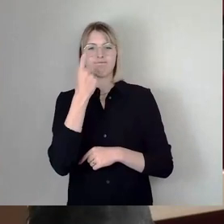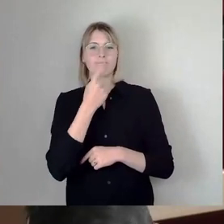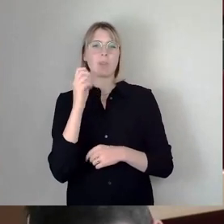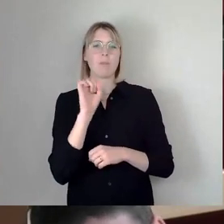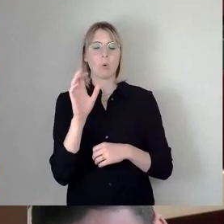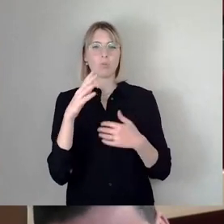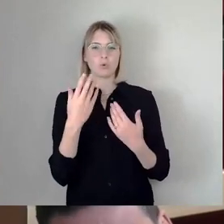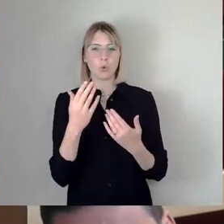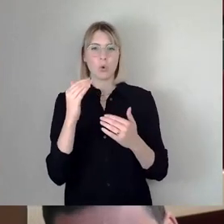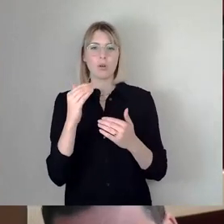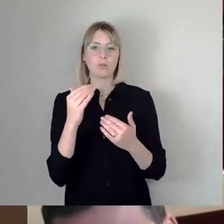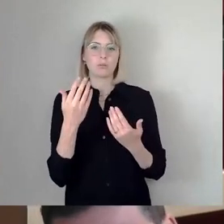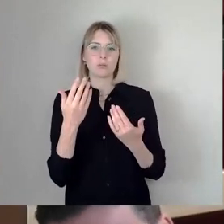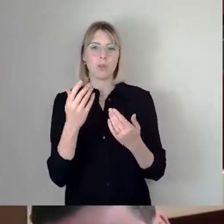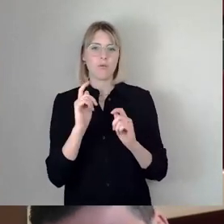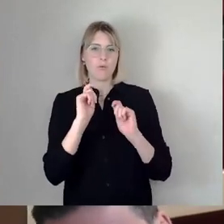vorsah,